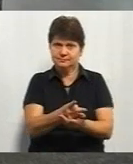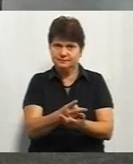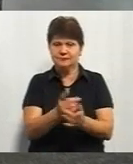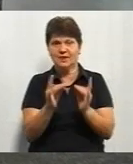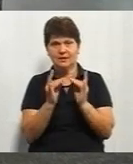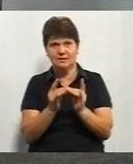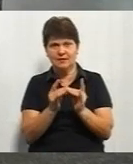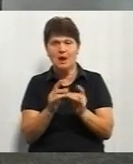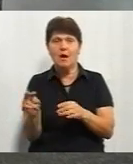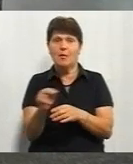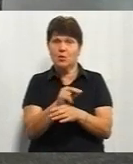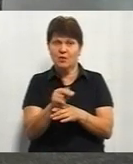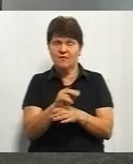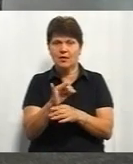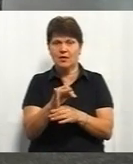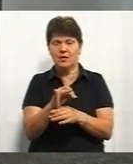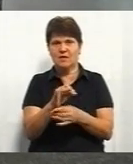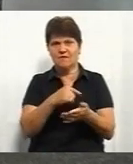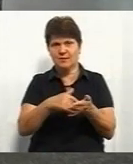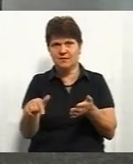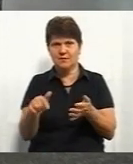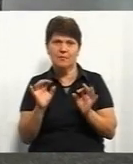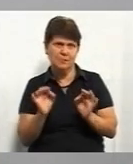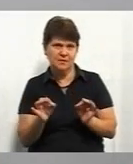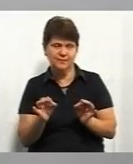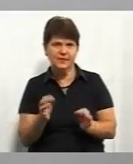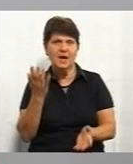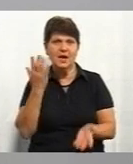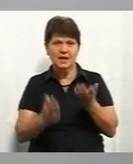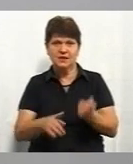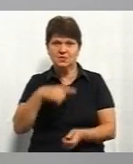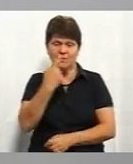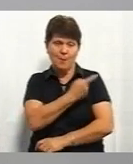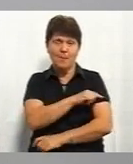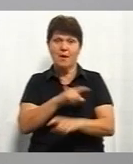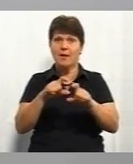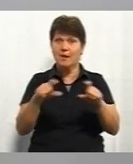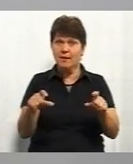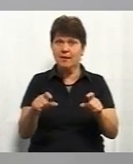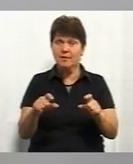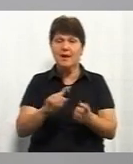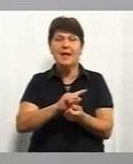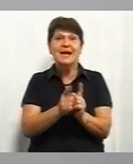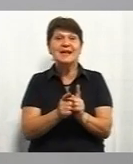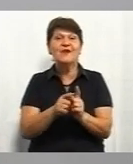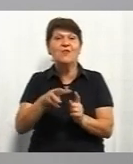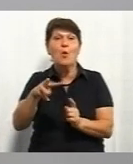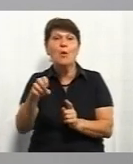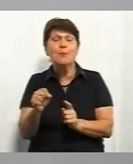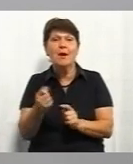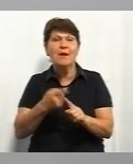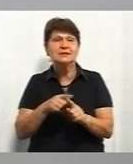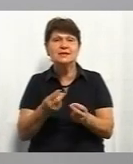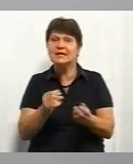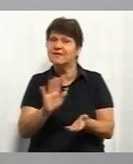інтернат, його проліковують і випускають. Чи це так? Якщо ми говоримо про лікарню, то, звичайно, реформа – це не тільки реформа фінансування.